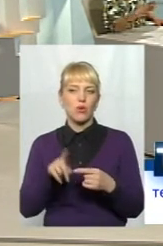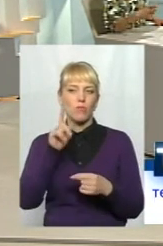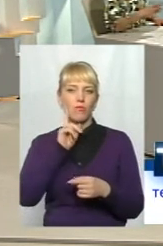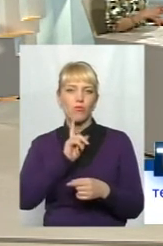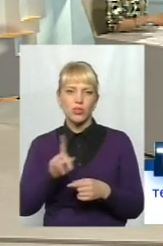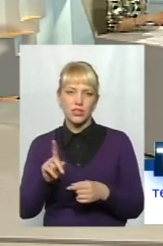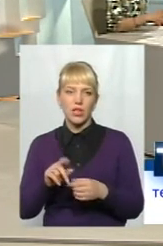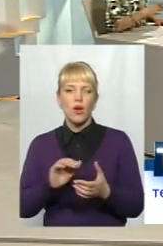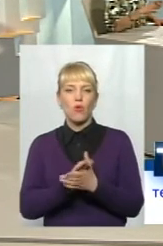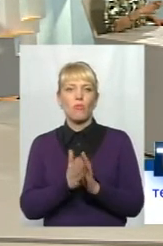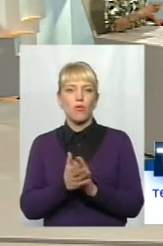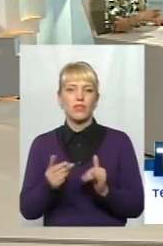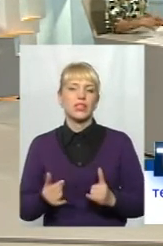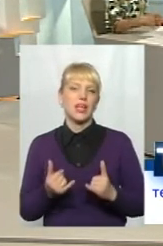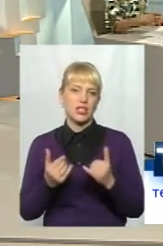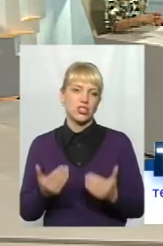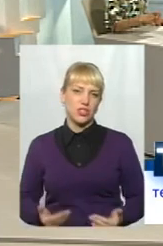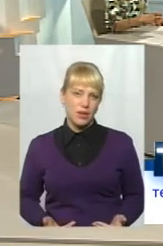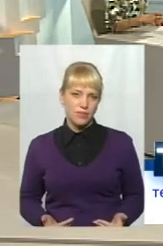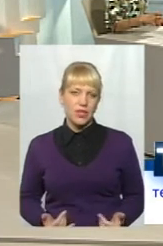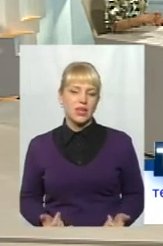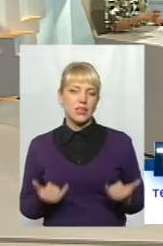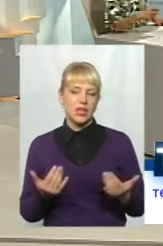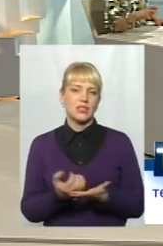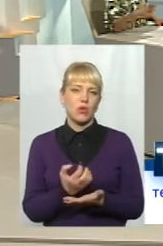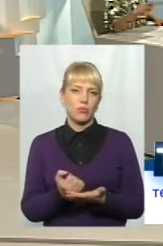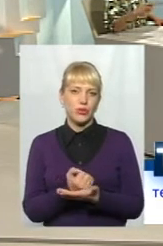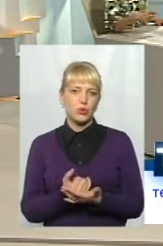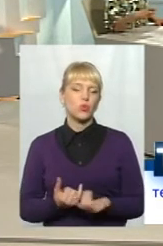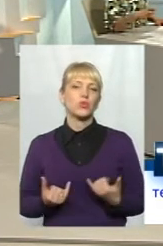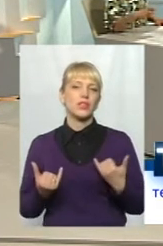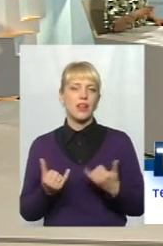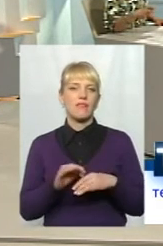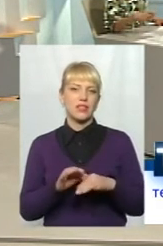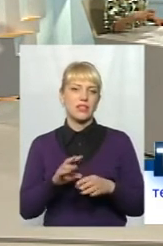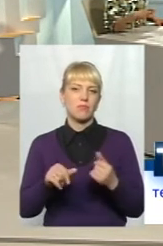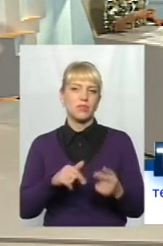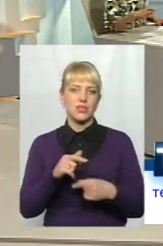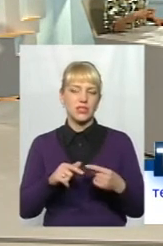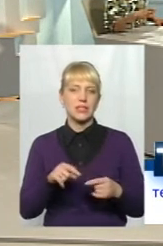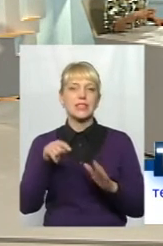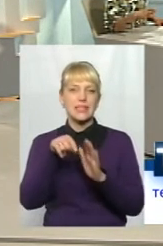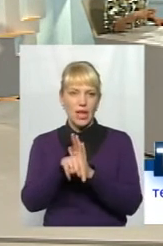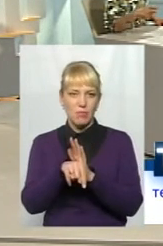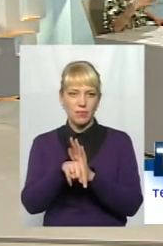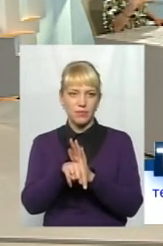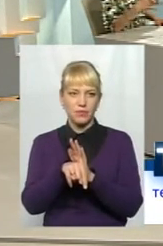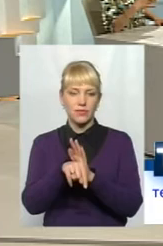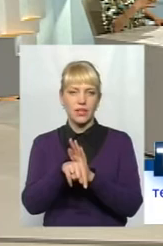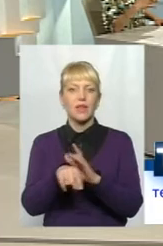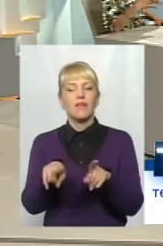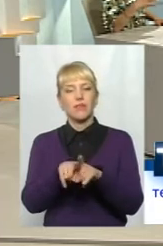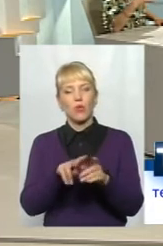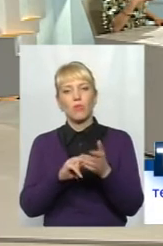умови для життя, для заробітку, для ведення бізнесу саме тут. В